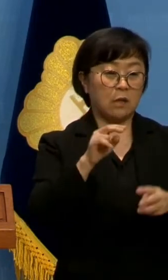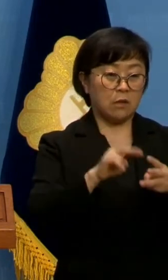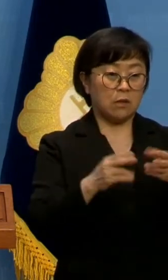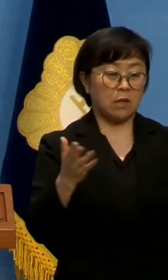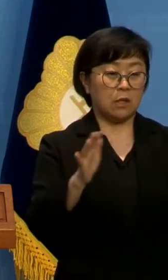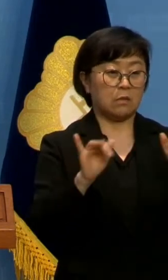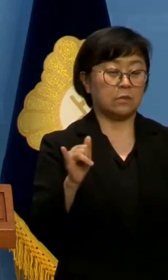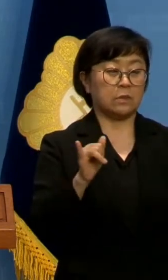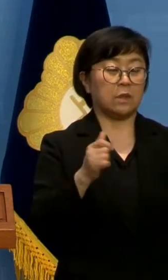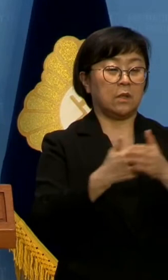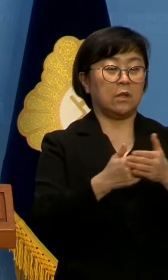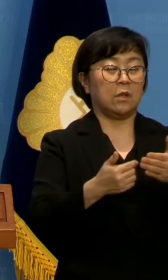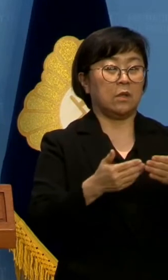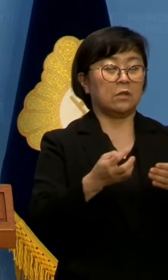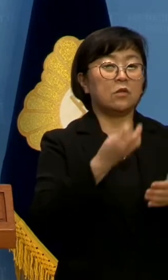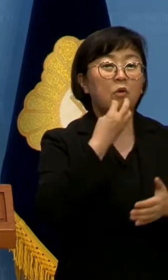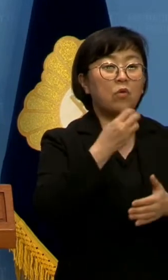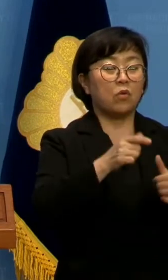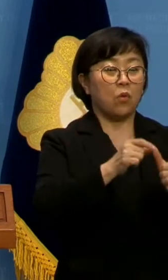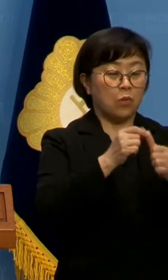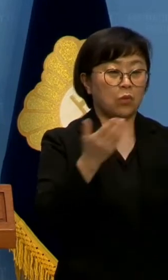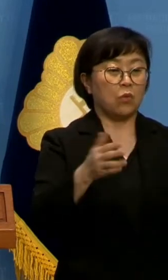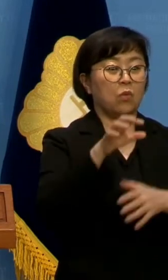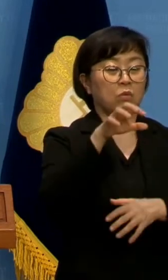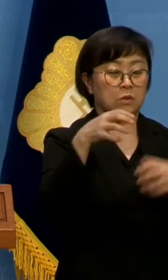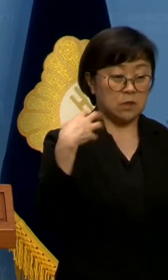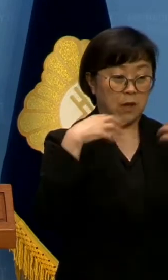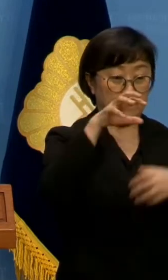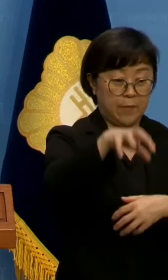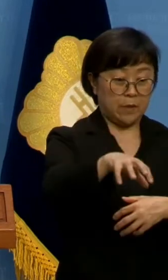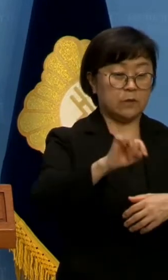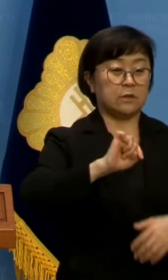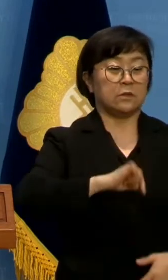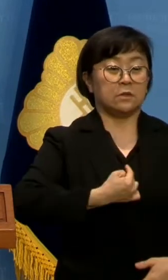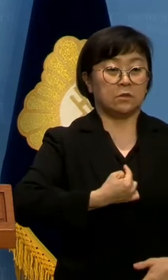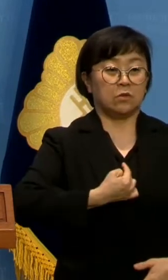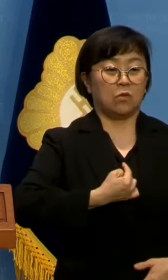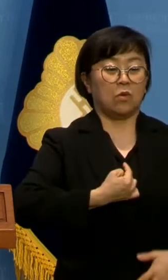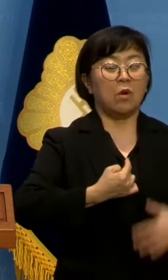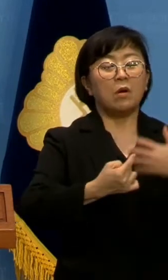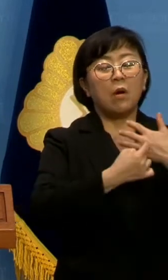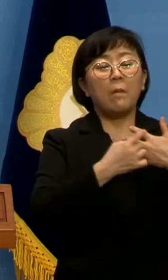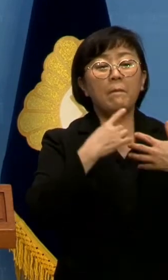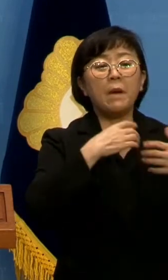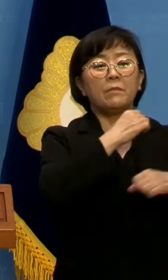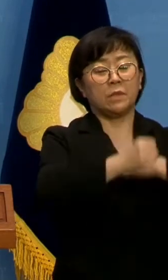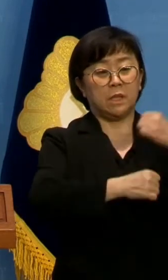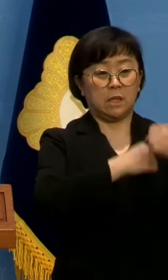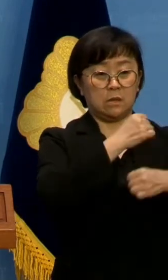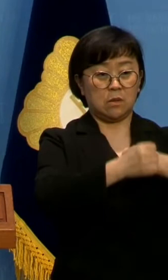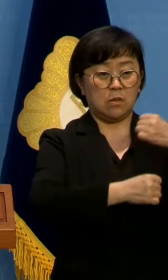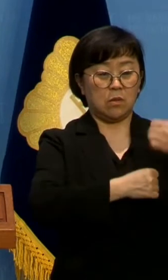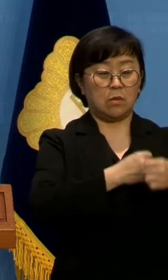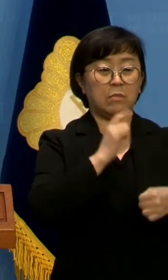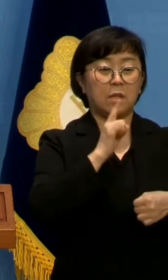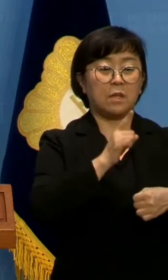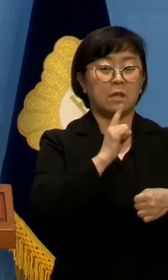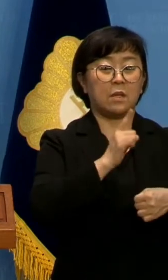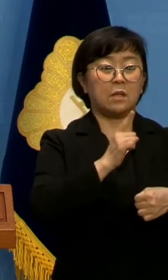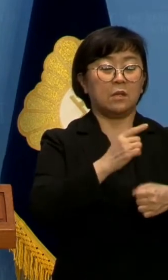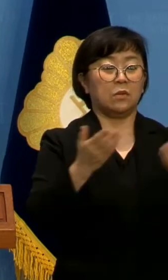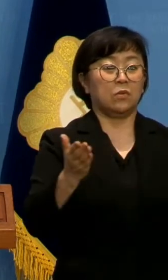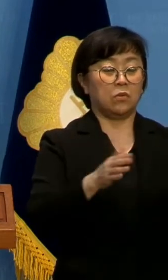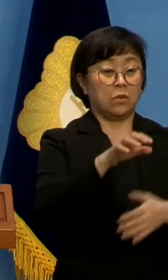서울고용노동청 앞을 찾았습니다. 이들은 스스로를 문희망 프리랜서라고 지침하며